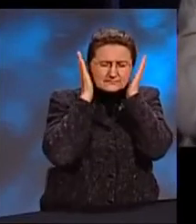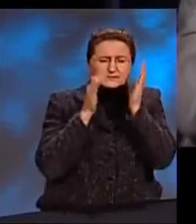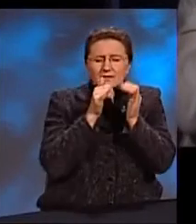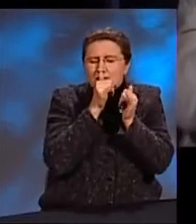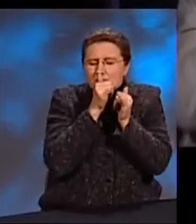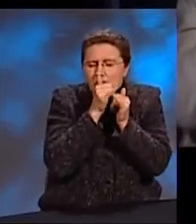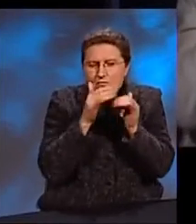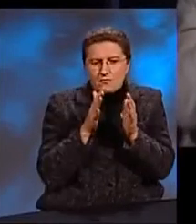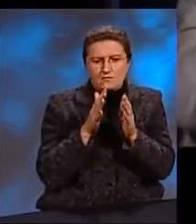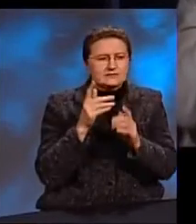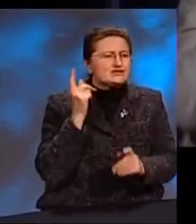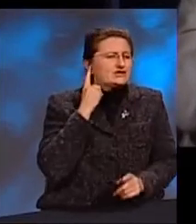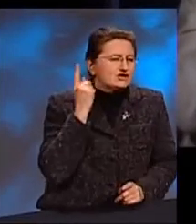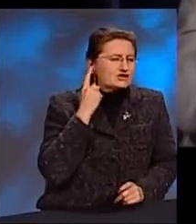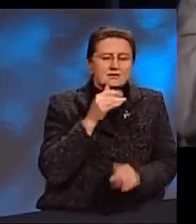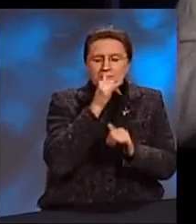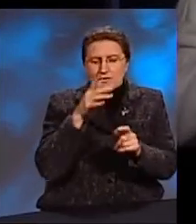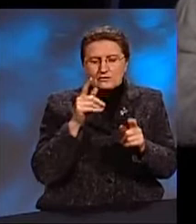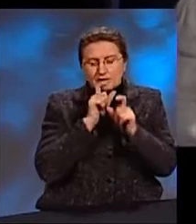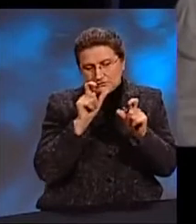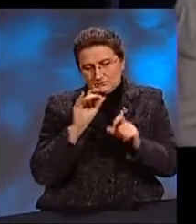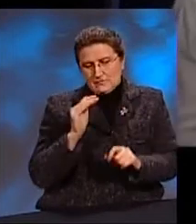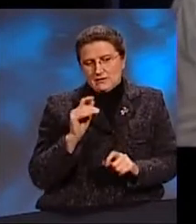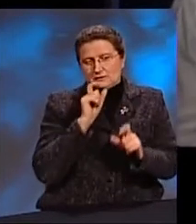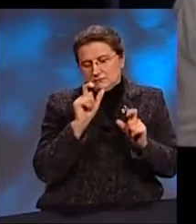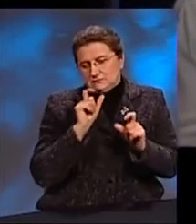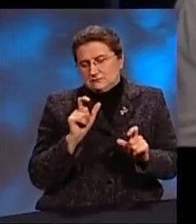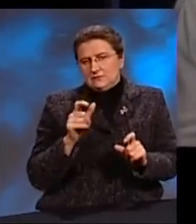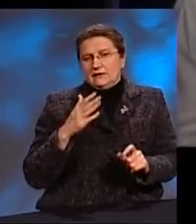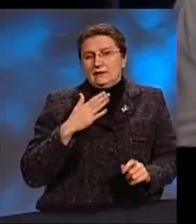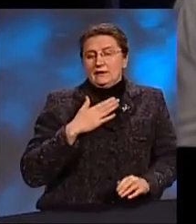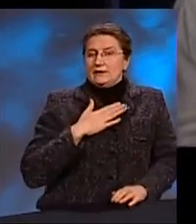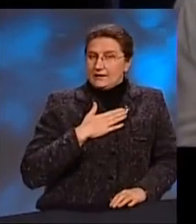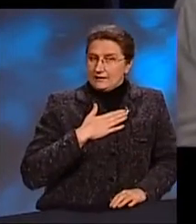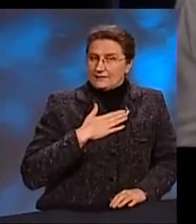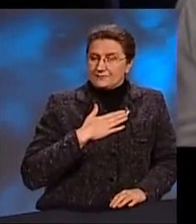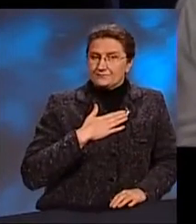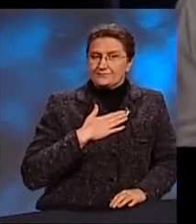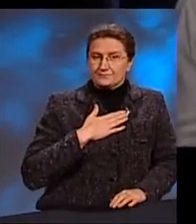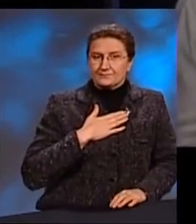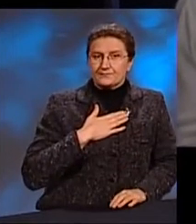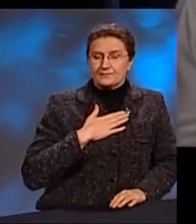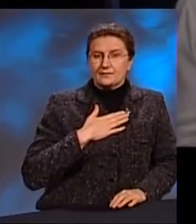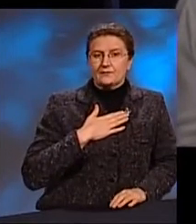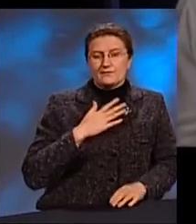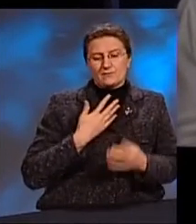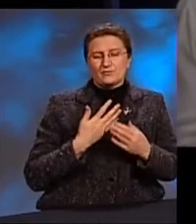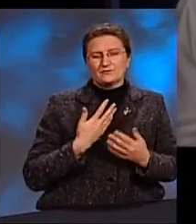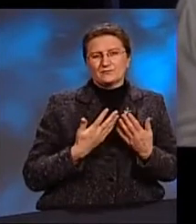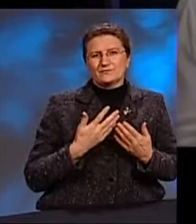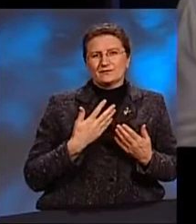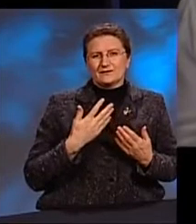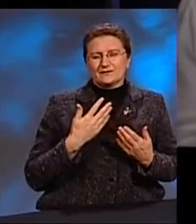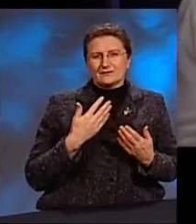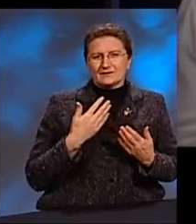говорит, я не могу больше это слышать Я не могу больше это слышать И я тогда, может быть, это и не очень хорошо было Что